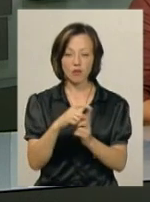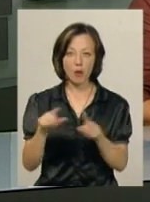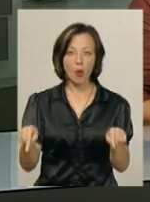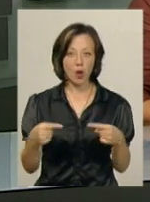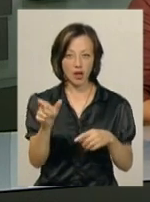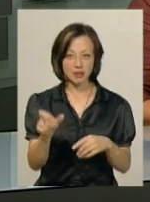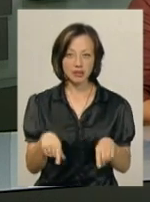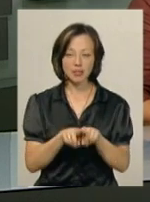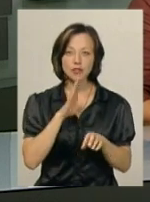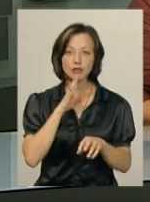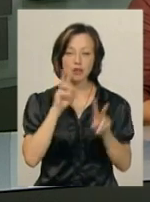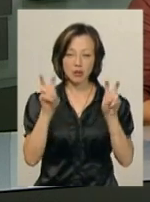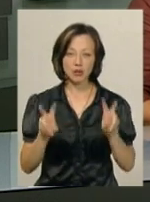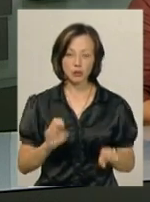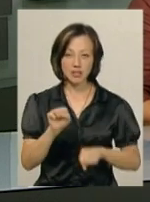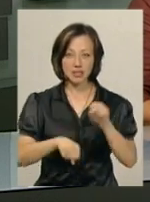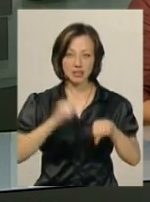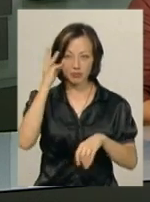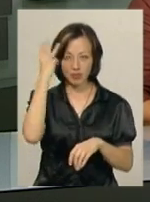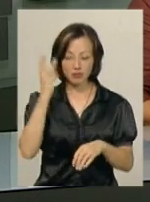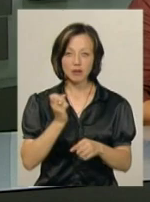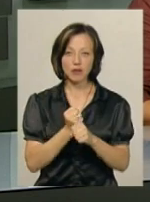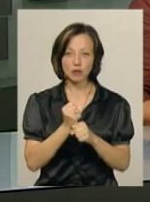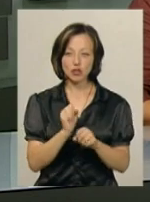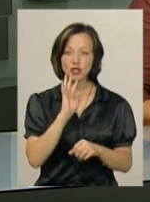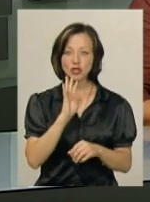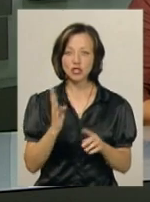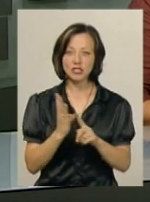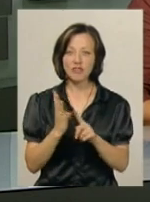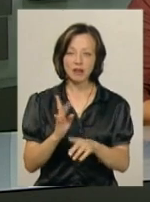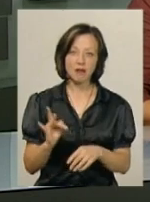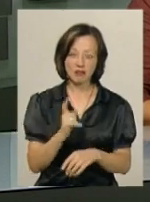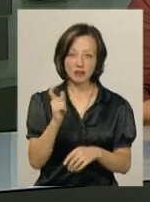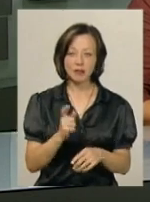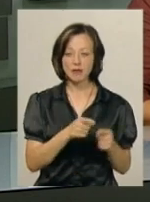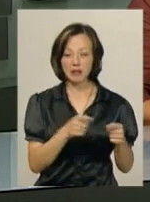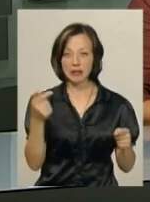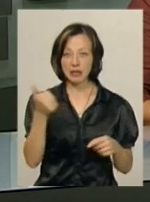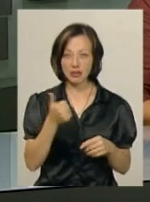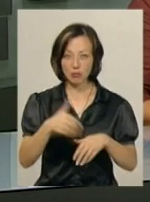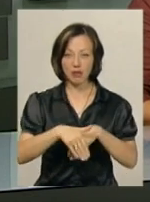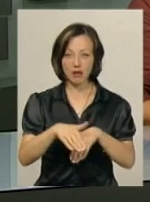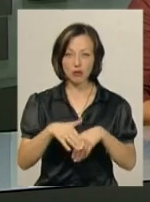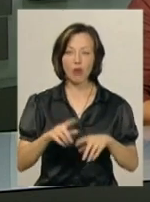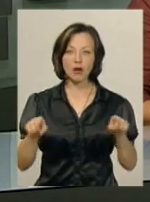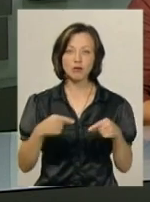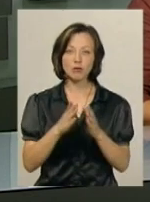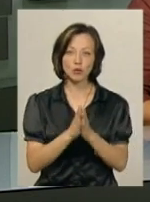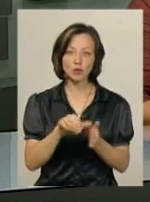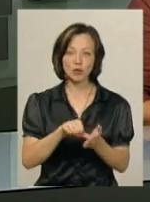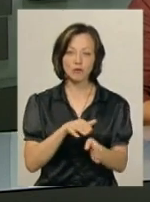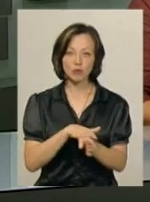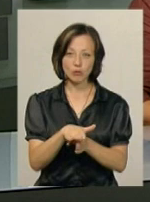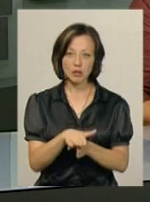Ольги Брили, такі жіночі тематичні заїзди у Хмельницькому влаштовують четвертий раз. Під час недільного велопараду організаторка просить учасник